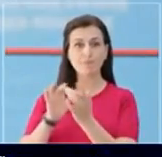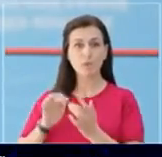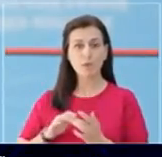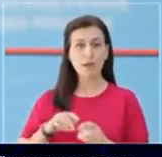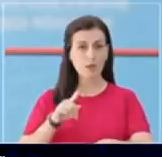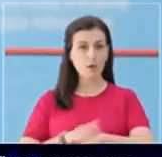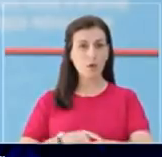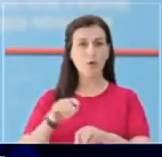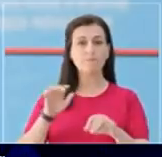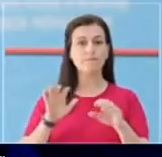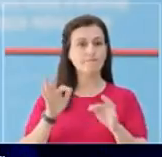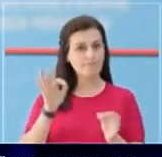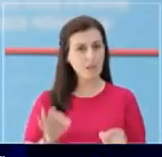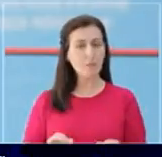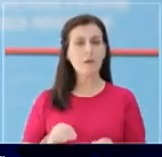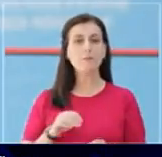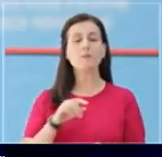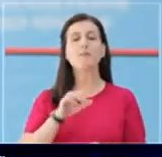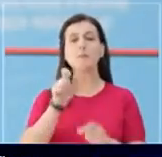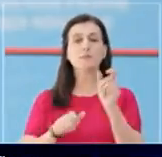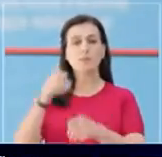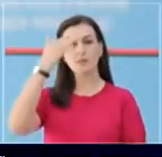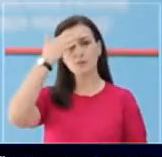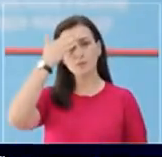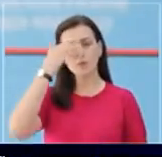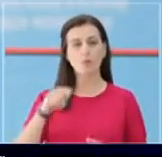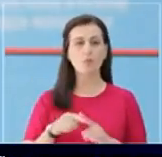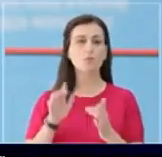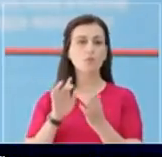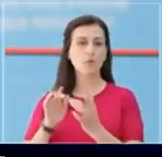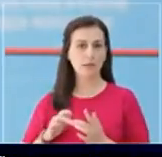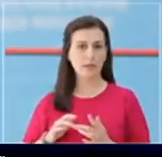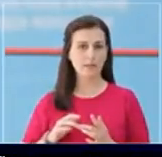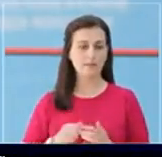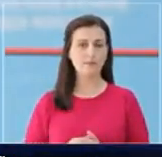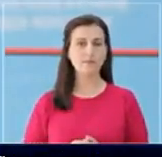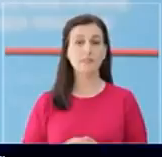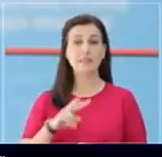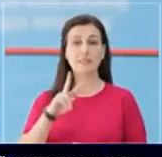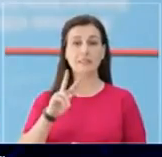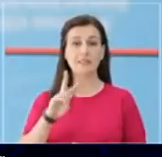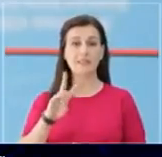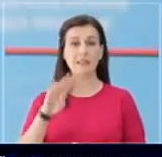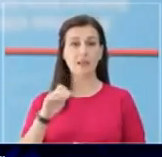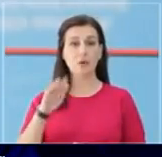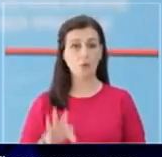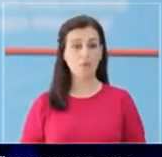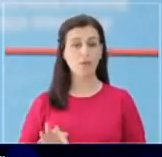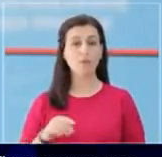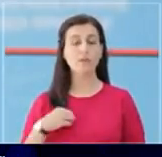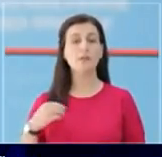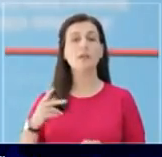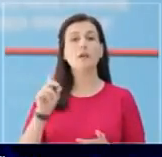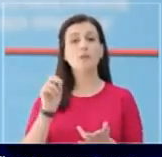ko të rasteve të dyshuara me COVID-19, si dhe kontakteve të tyre. Gjatë 24 orëve të fundit që